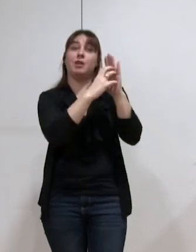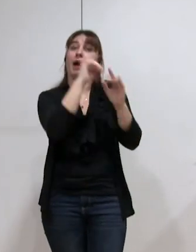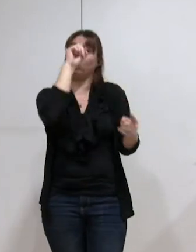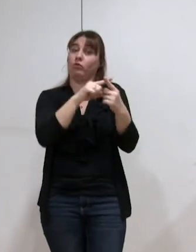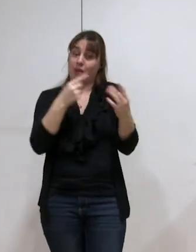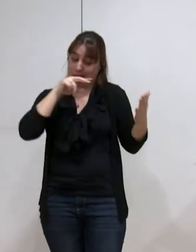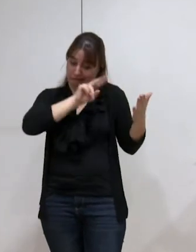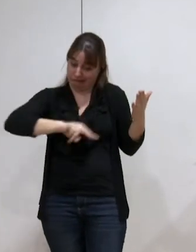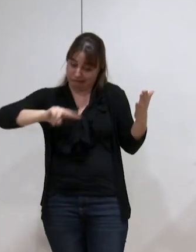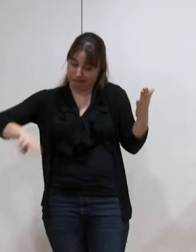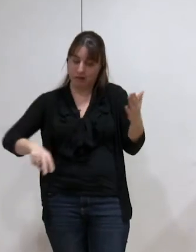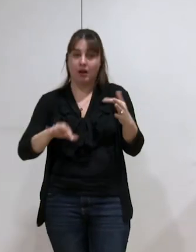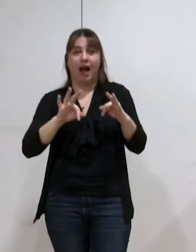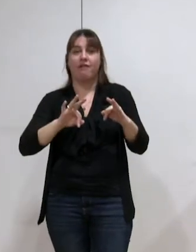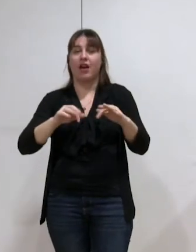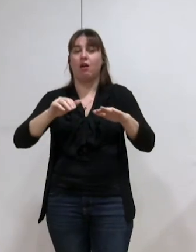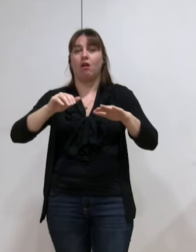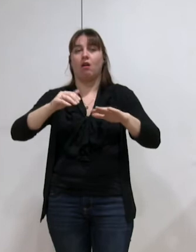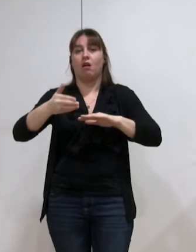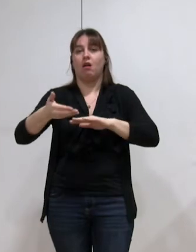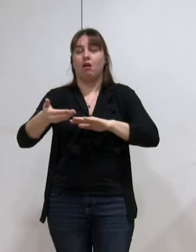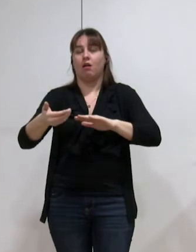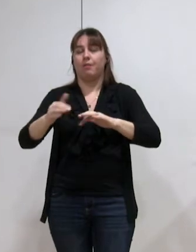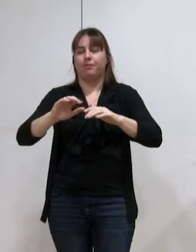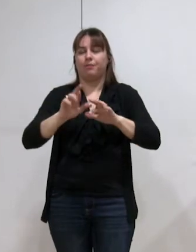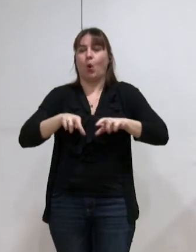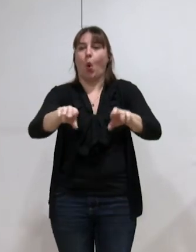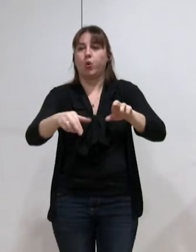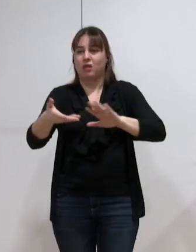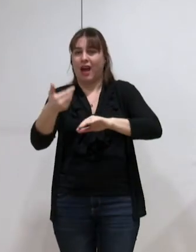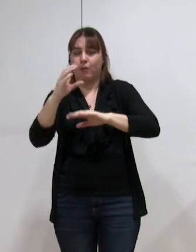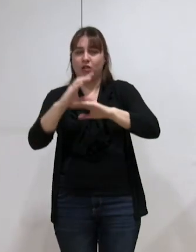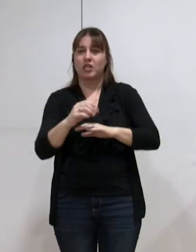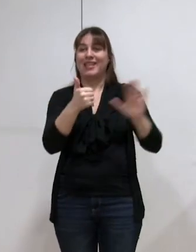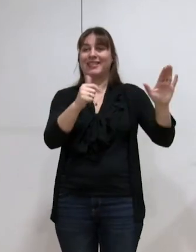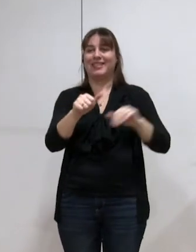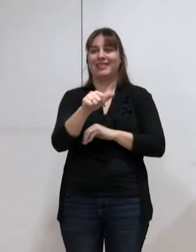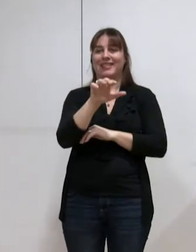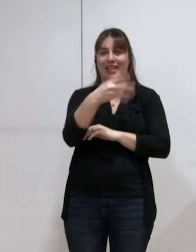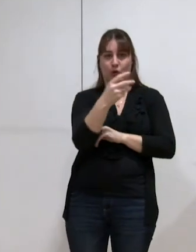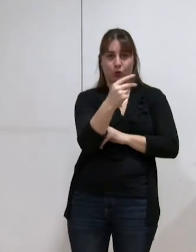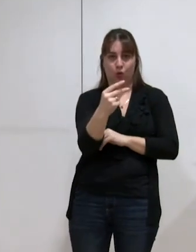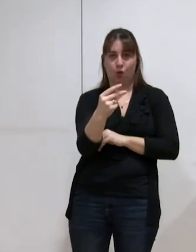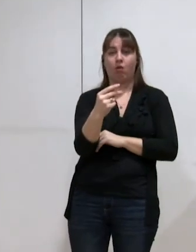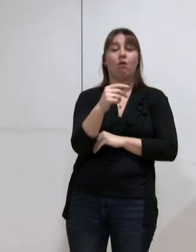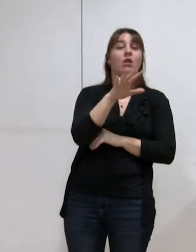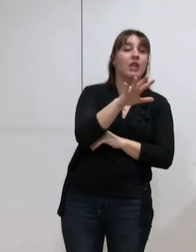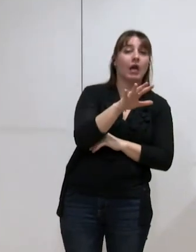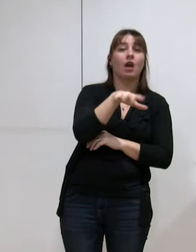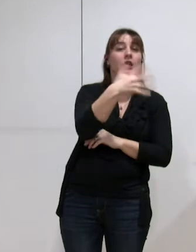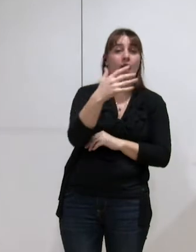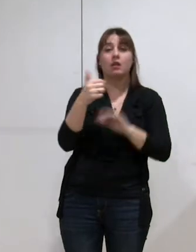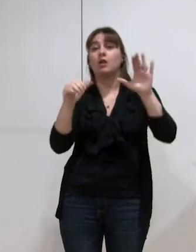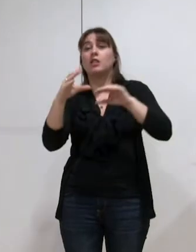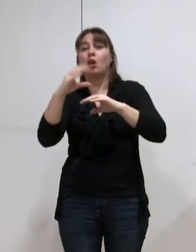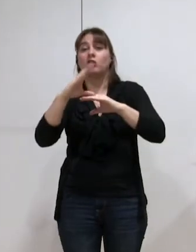eh bien, vous y apprendrez que le rabotage est valorisé à 6,50 que ce soit sur 4 cm ou 6 cm. Bref, moi,